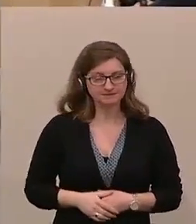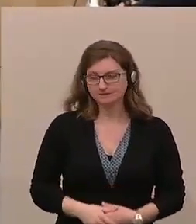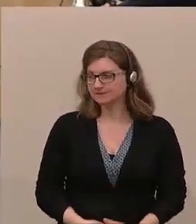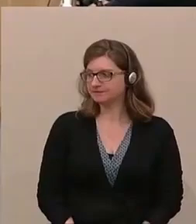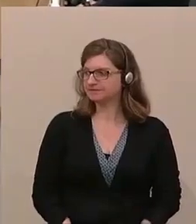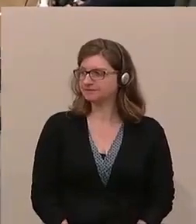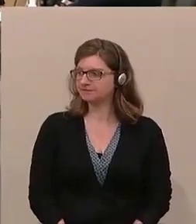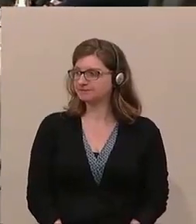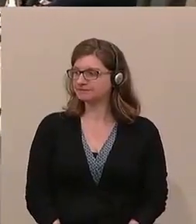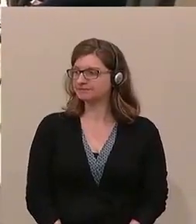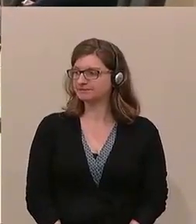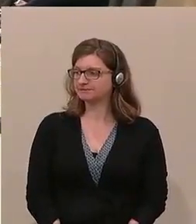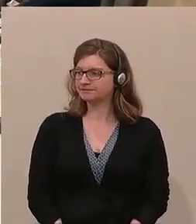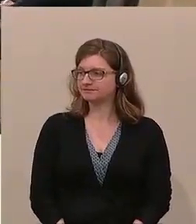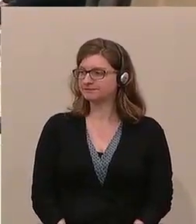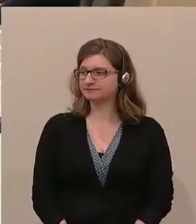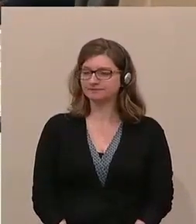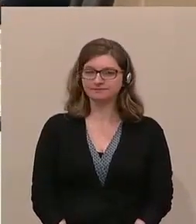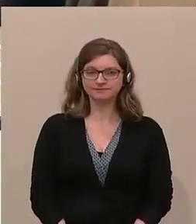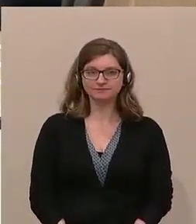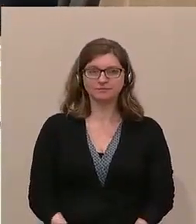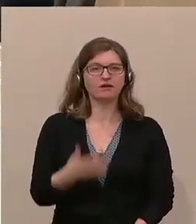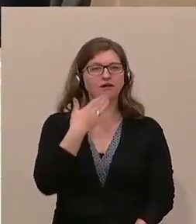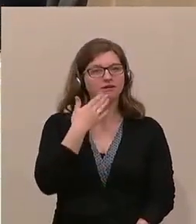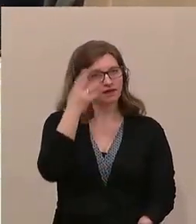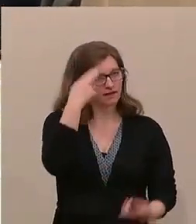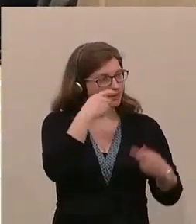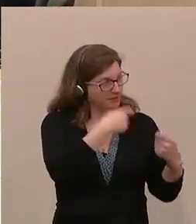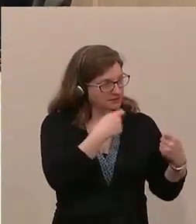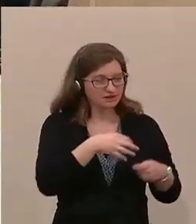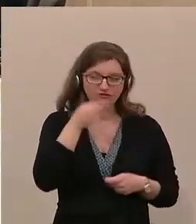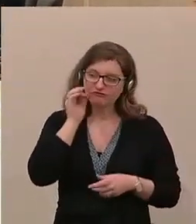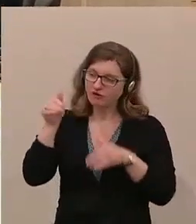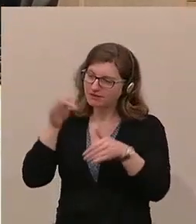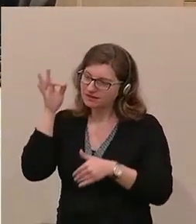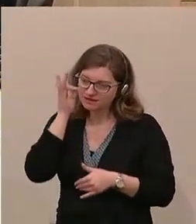hätte, so Petra Wagner von der FPÖ. Die Bundesregierung werde nun das Strukturproblem lösen.